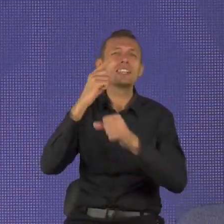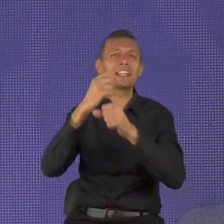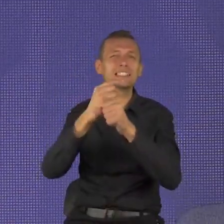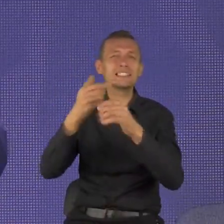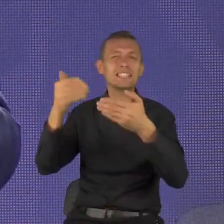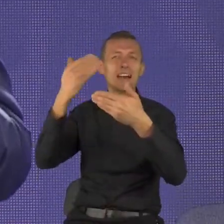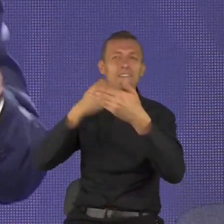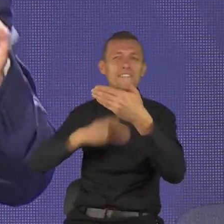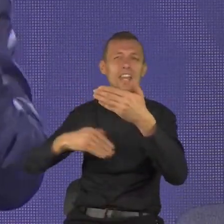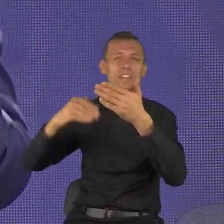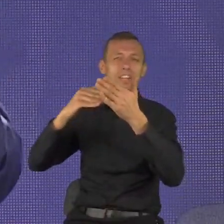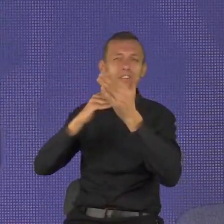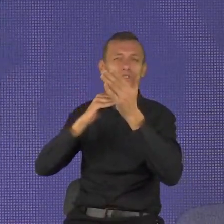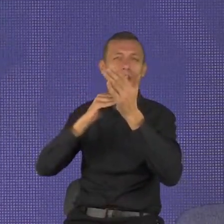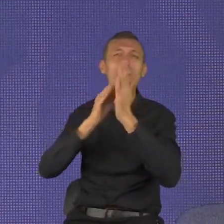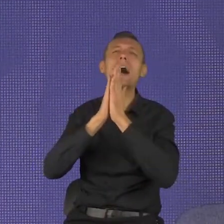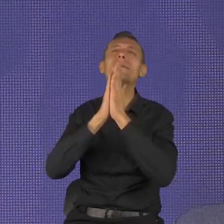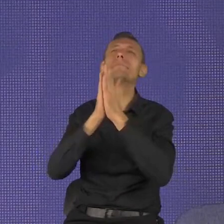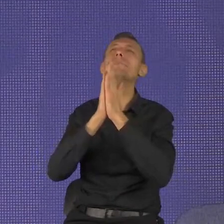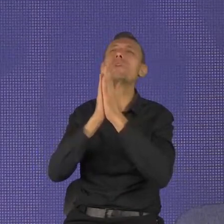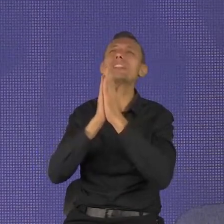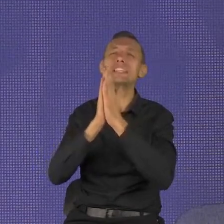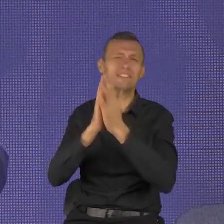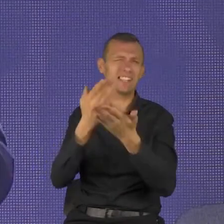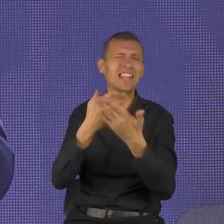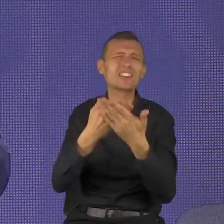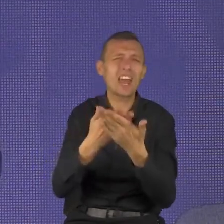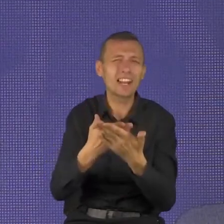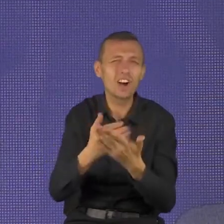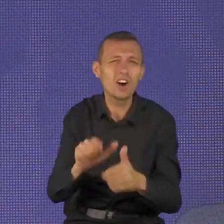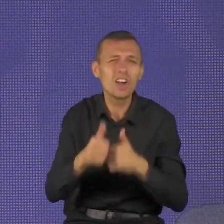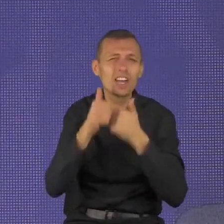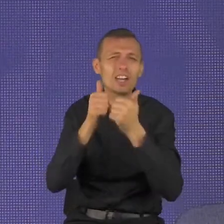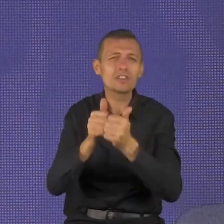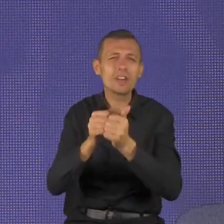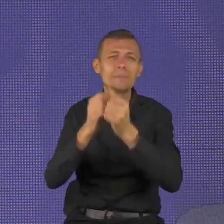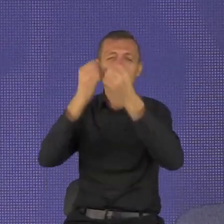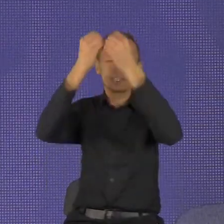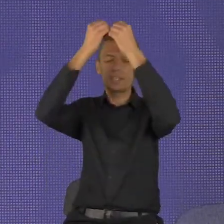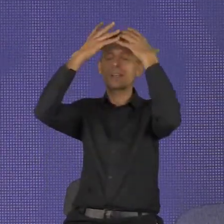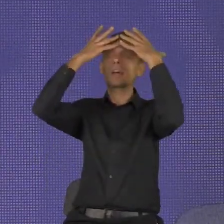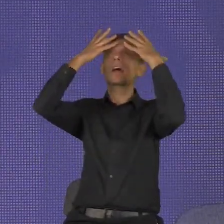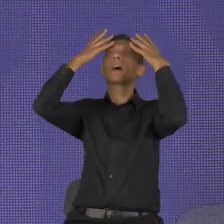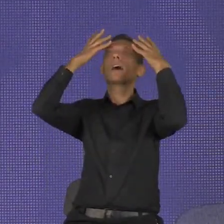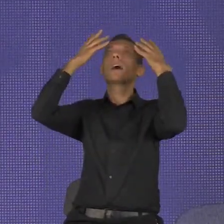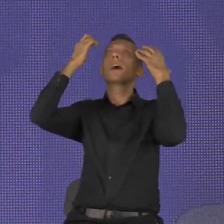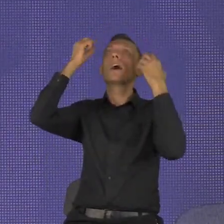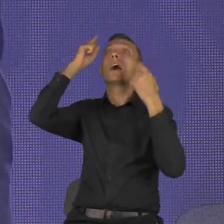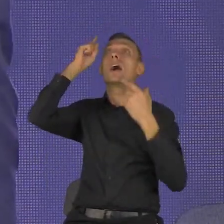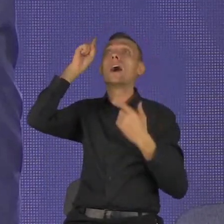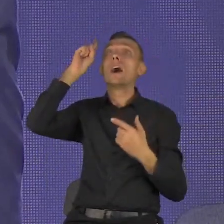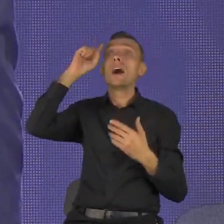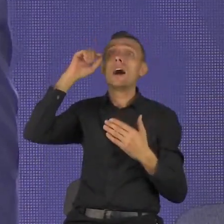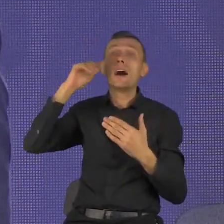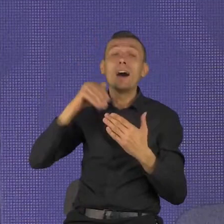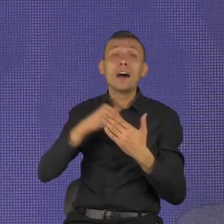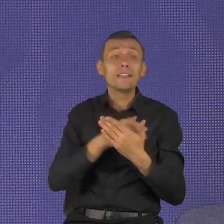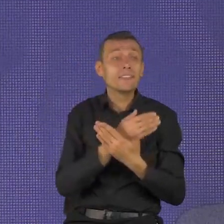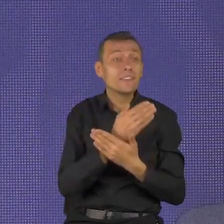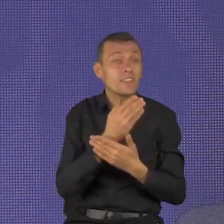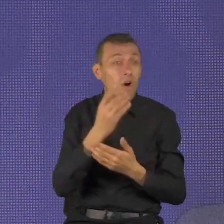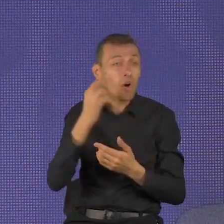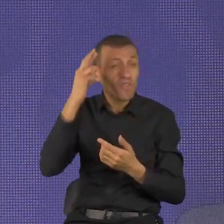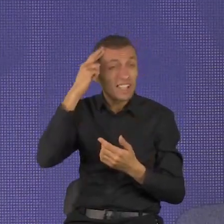Bo gdy się zatrzymasz i pomodlisz, to otrzymasz nową perspektywę dla danej sytuacji, a perspektywa jest tym, co ci pozwala podjąć właściwe